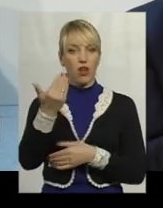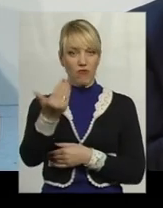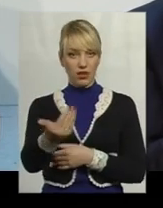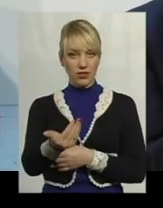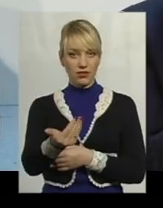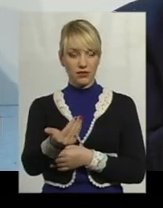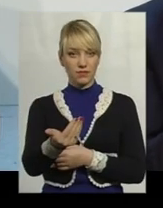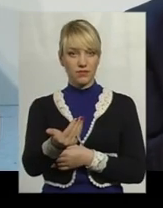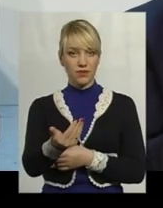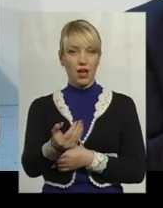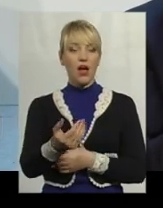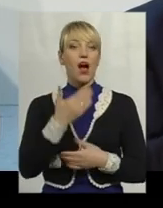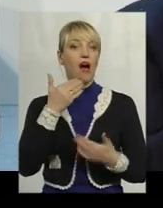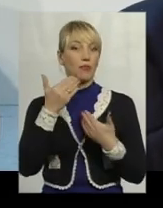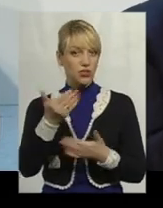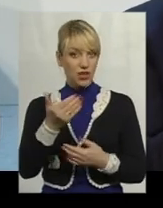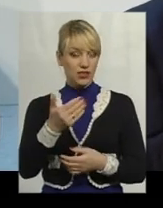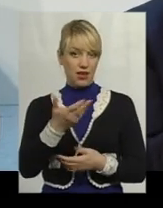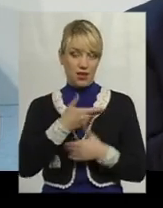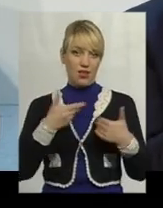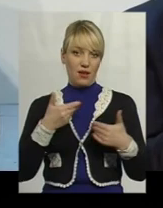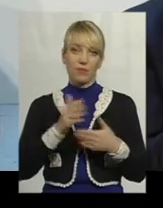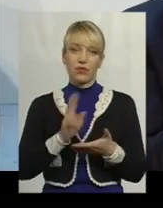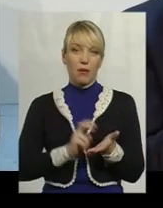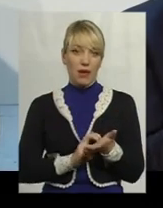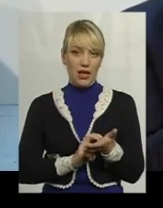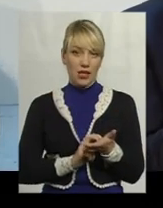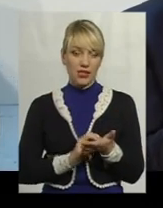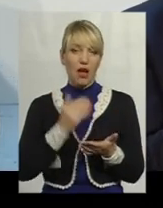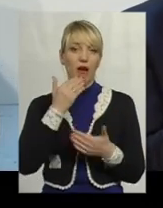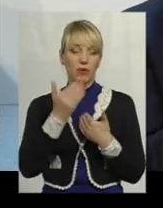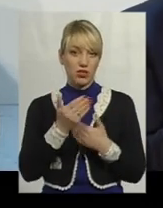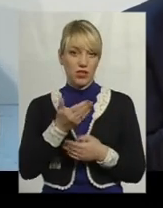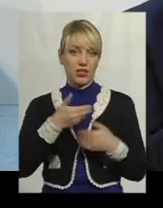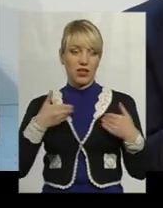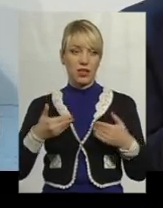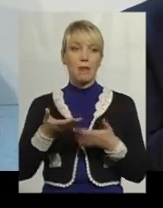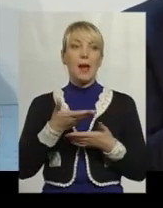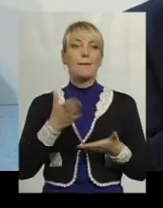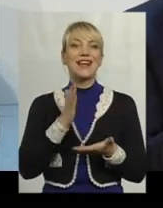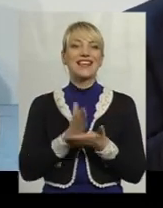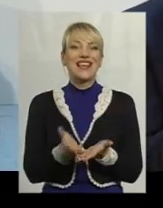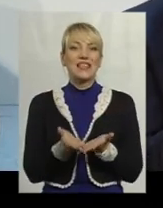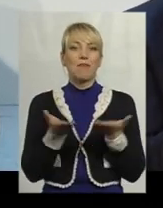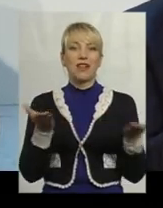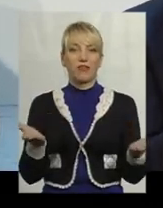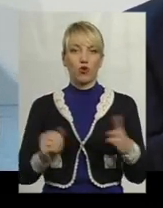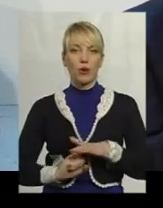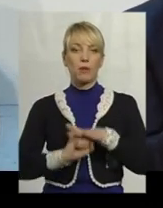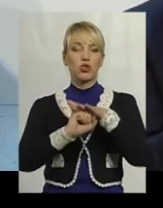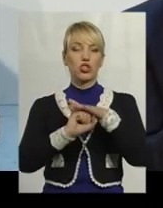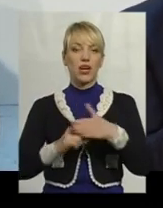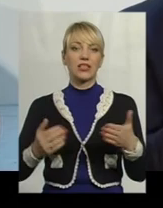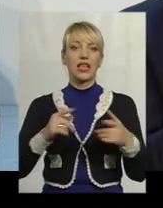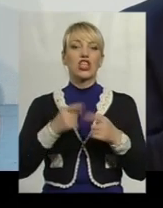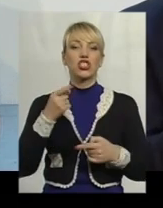обращаться к нам. Не бояться обращаться к нам. Т.е. ми служимо платформою, площадкой, через яку ви